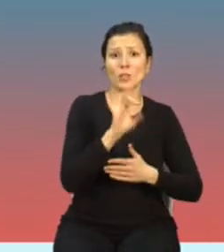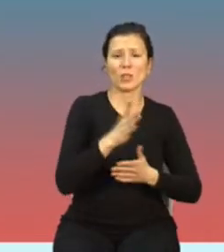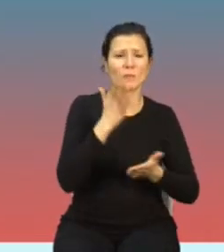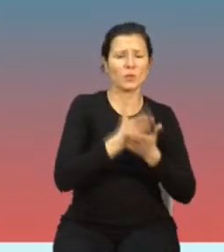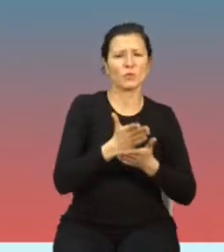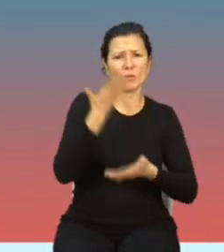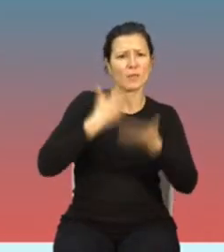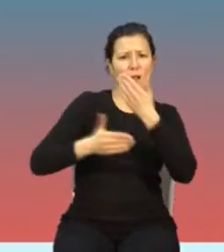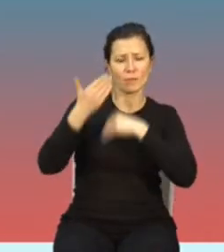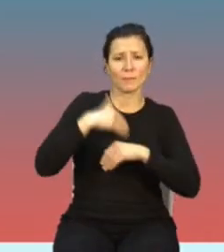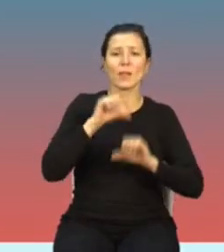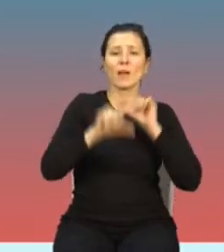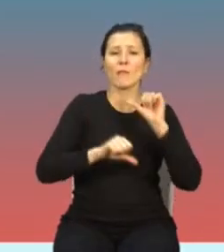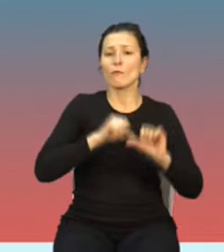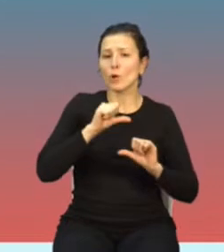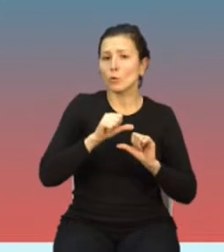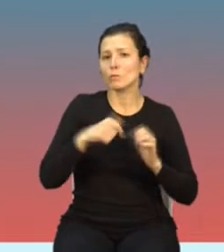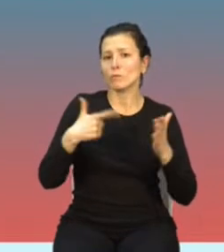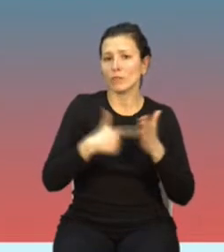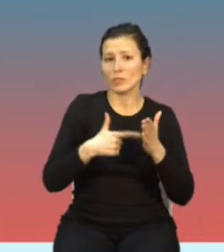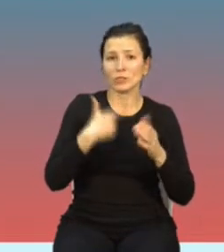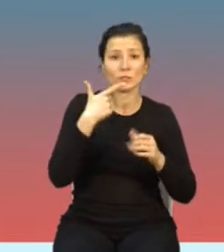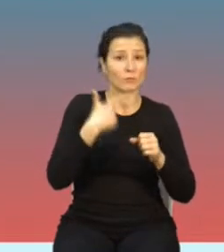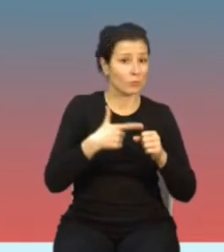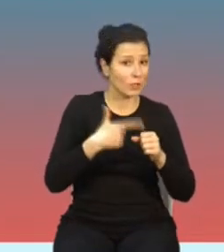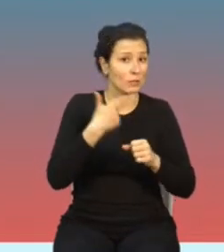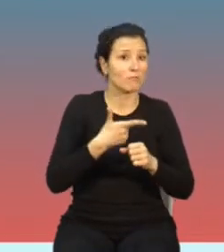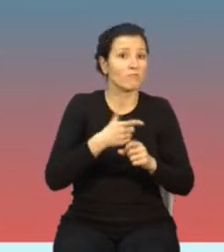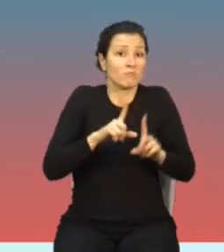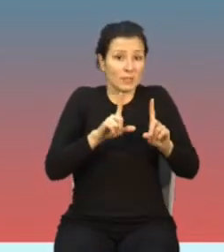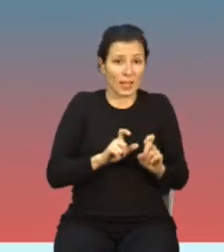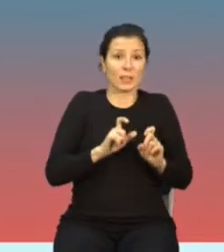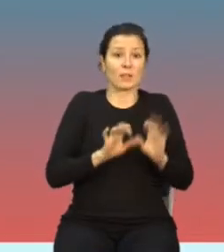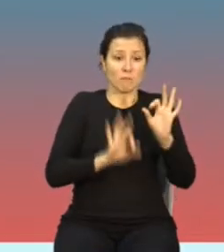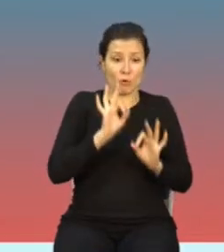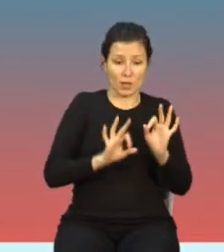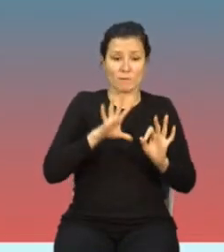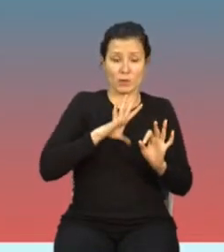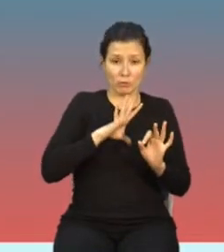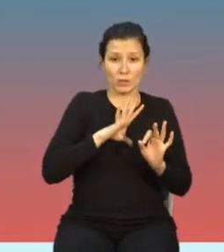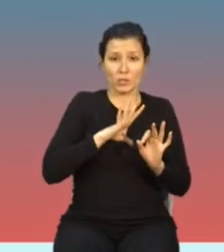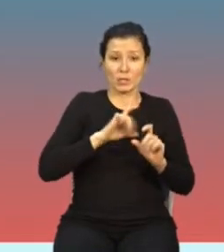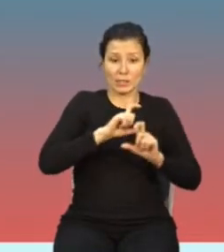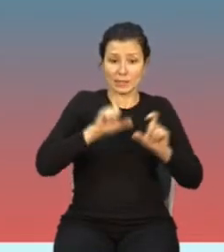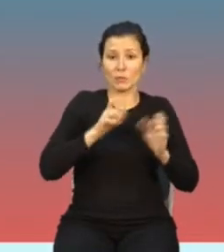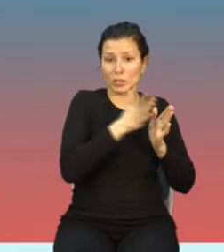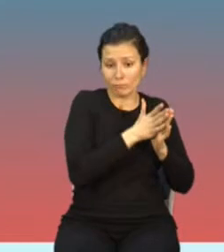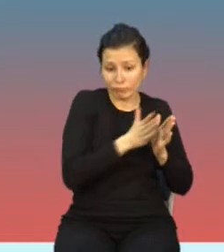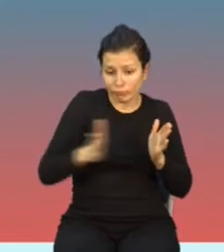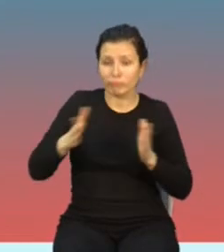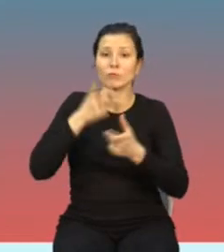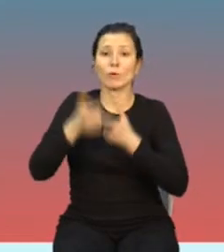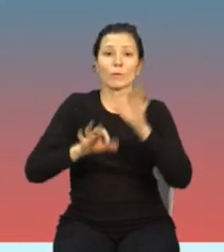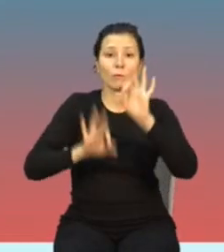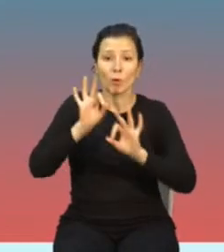czyli w roku 2000 w ogóle rozpoczęliśmy pomiary i przez cały czas przeprowadzamy pomiary. Mamy